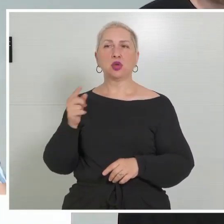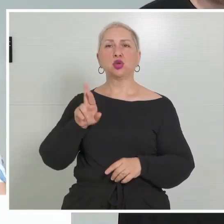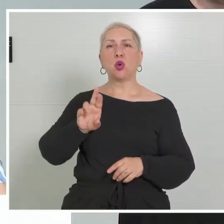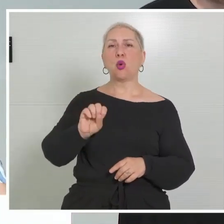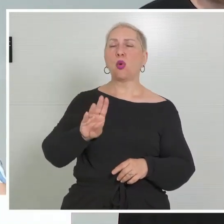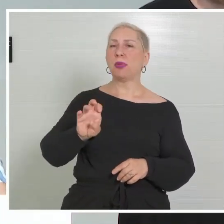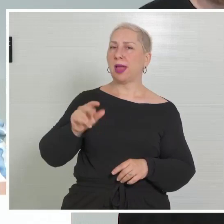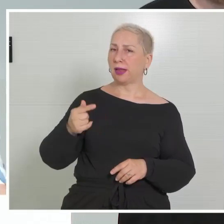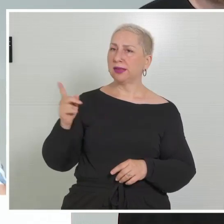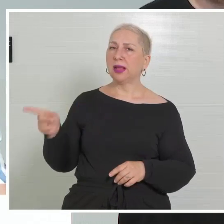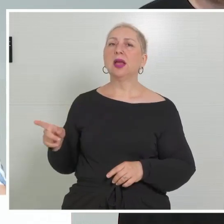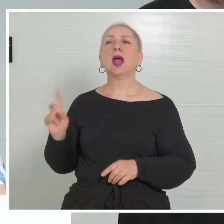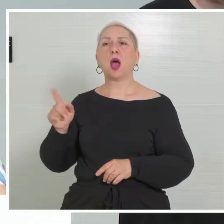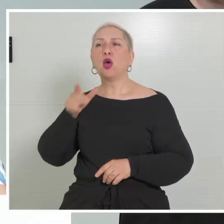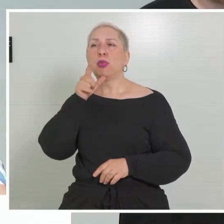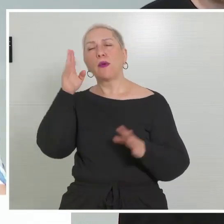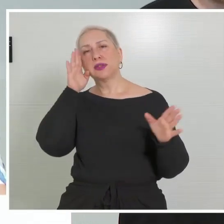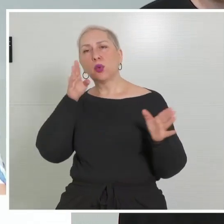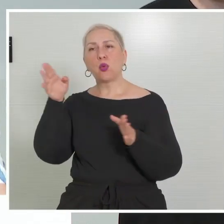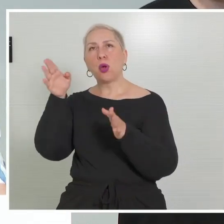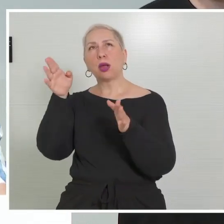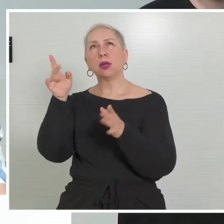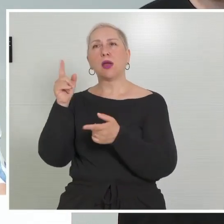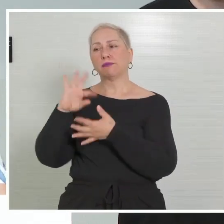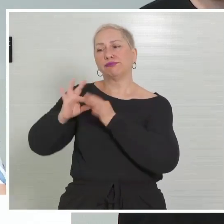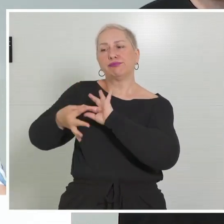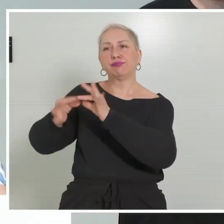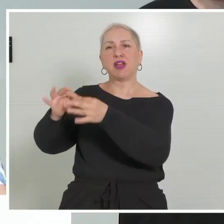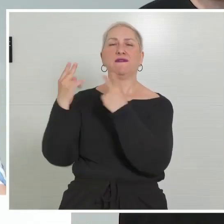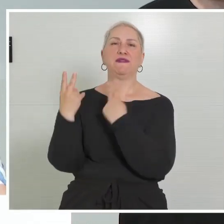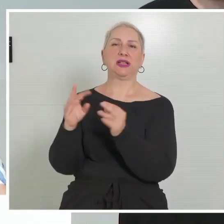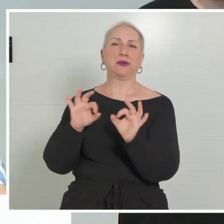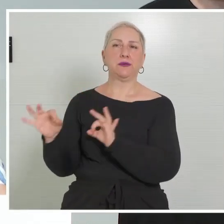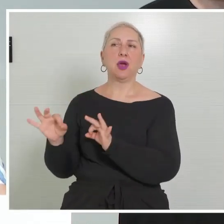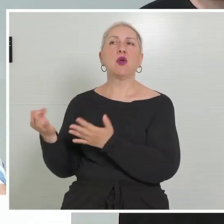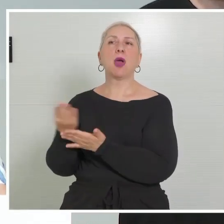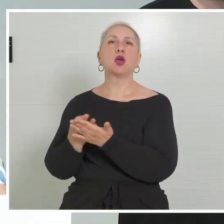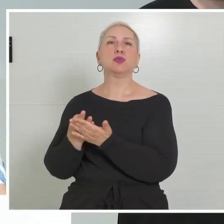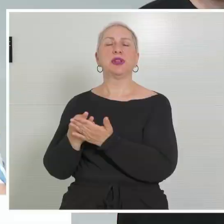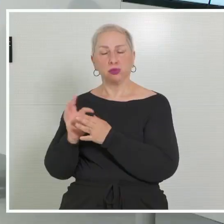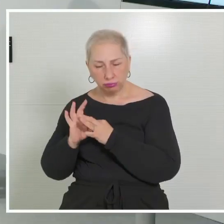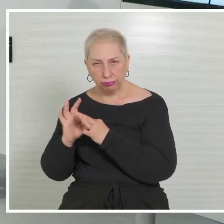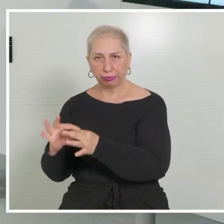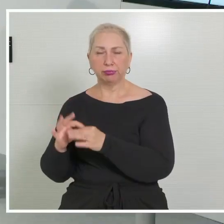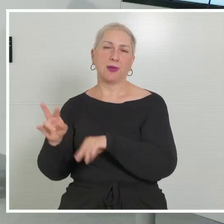dass der Zivildienst auch in Richtung Berufsorientierung sehr, sehr maßgeblich war, weil damit dann auch die Ausbildung in der Pflege gestartet wurde.